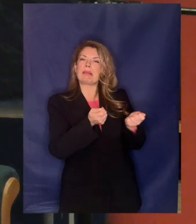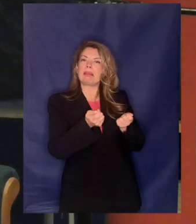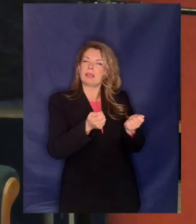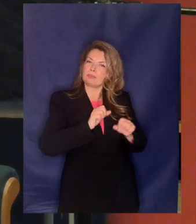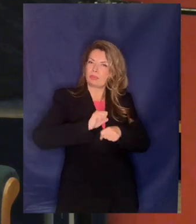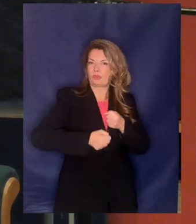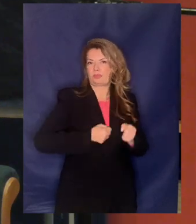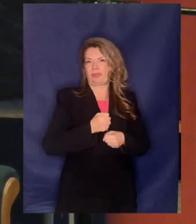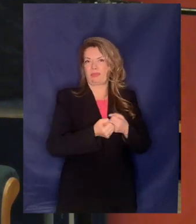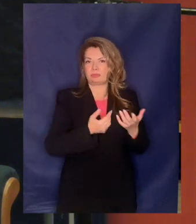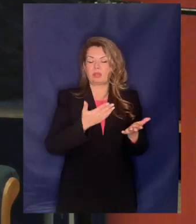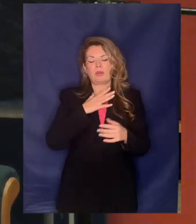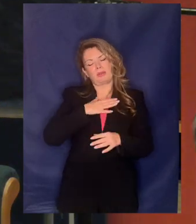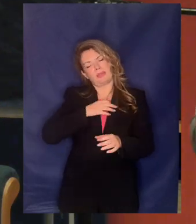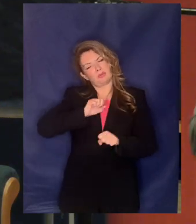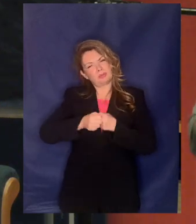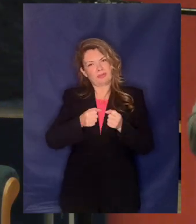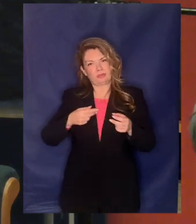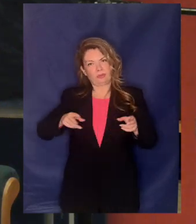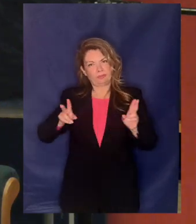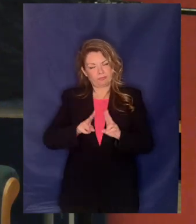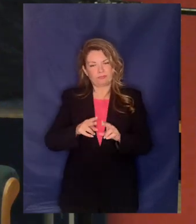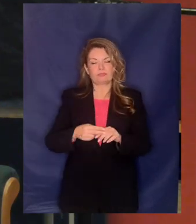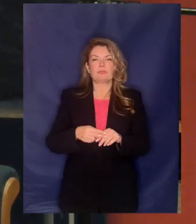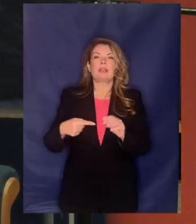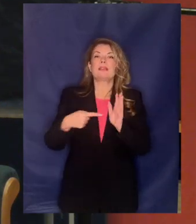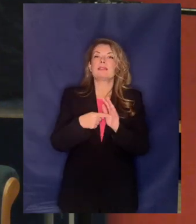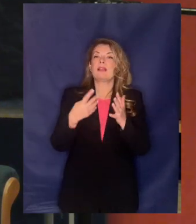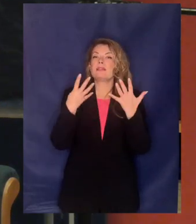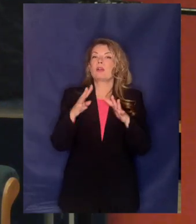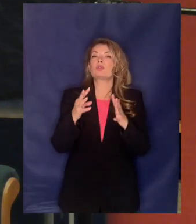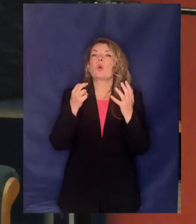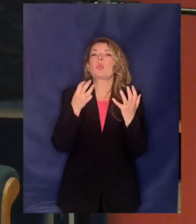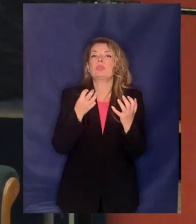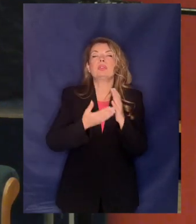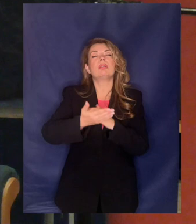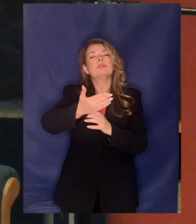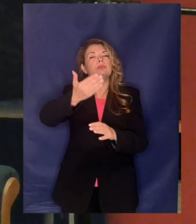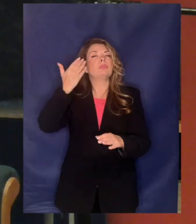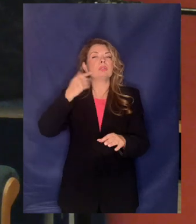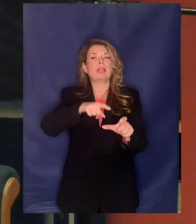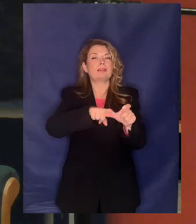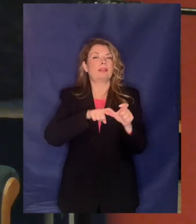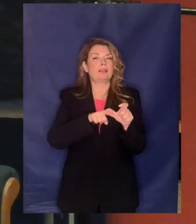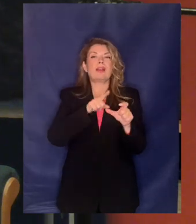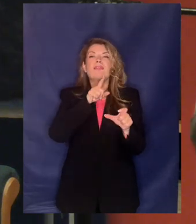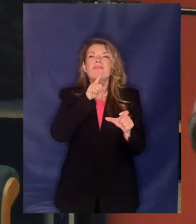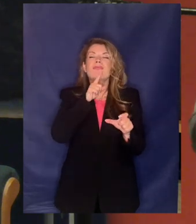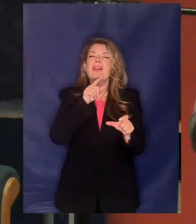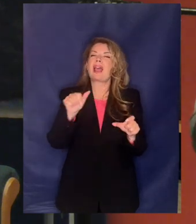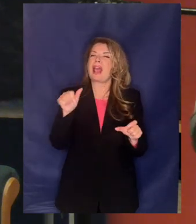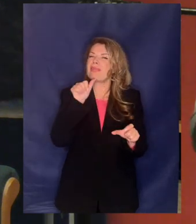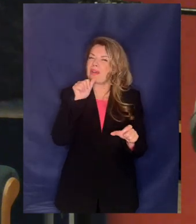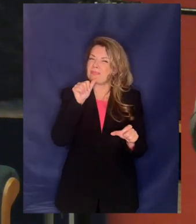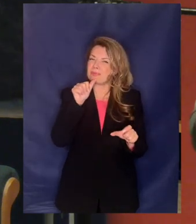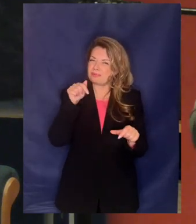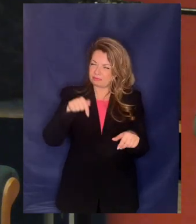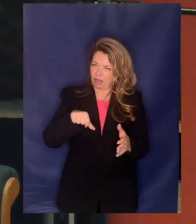θα προσπαθήσω να είμαι σύντομος το 1980 όταν η ΕΕΔΑΠ όπως αναφέρθηκε και πριν